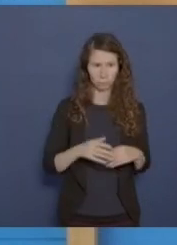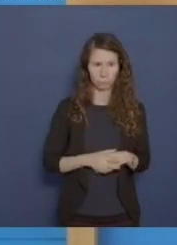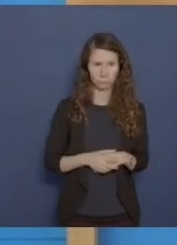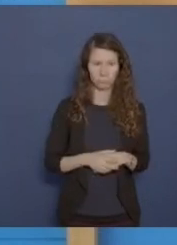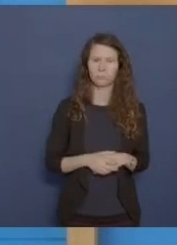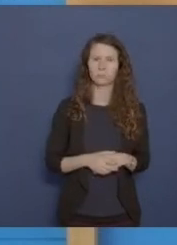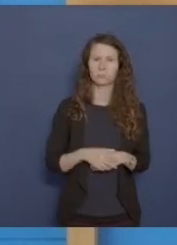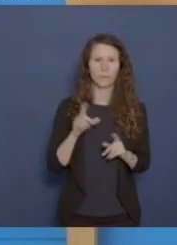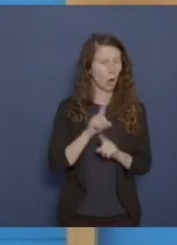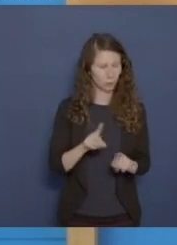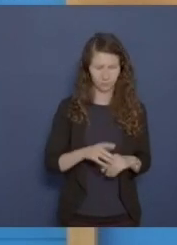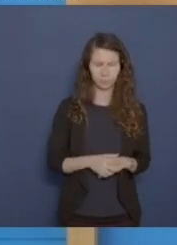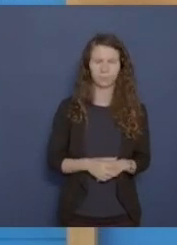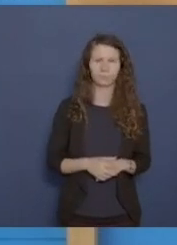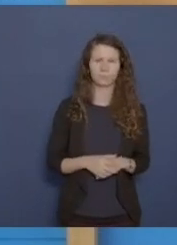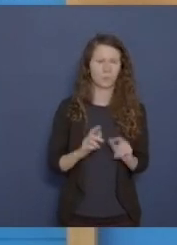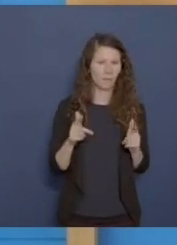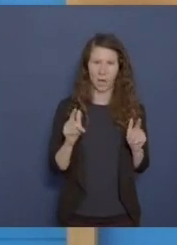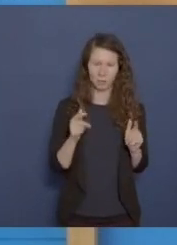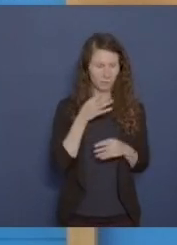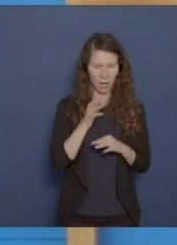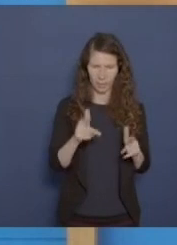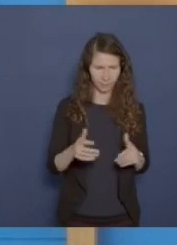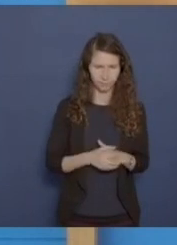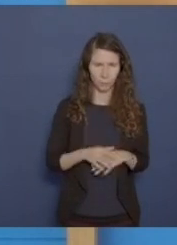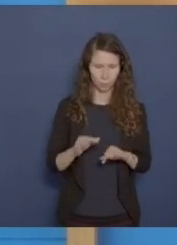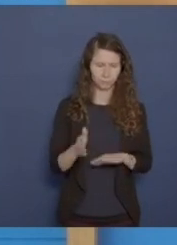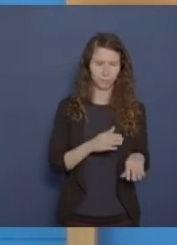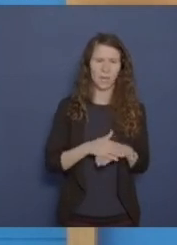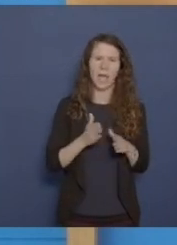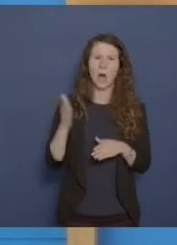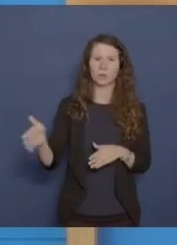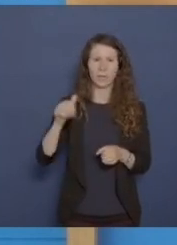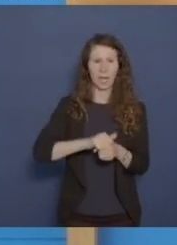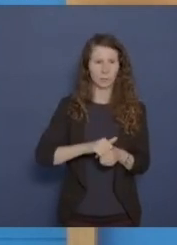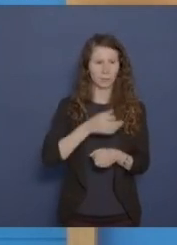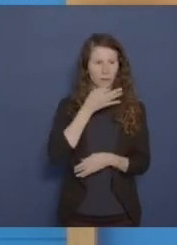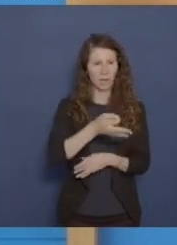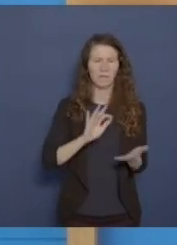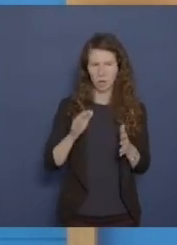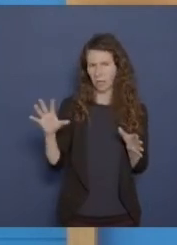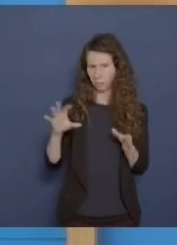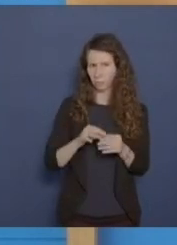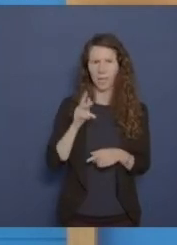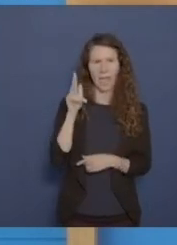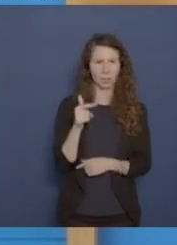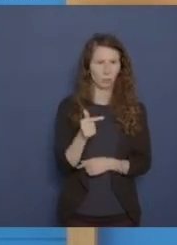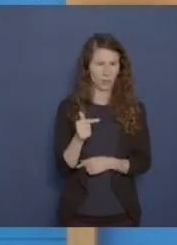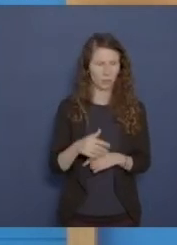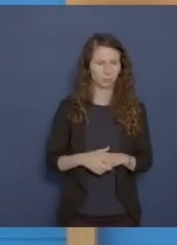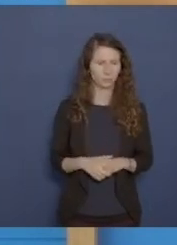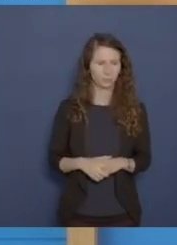Das sehe ich auch nicht. Dann mache ich mit einer nächsten Frage an das Auswärtige Amt, vermutlich weiter, von Herrn Tofinier.